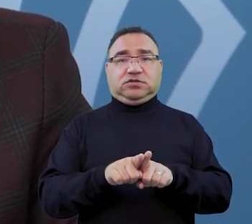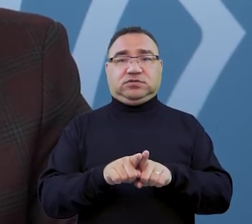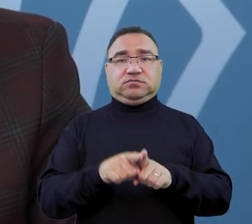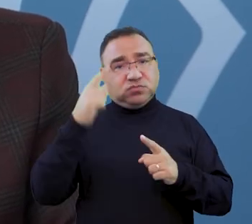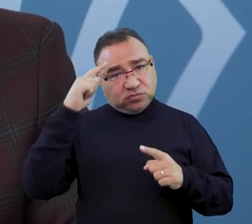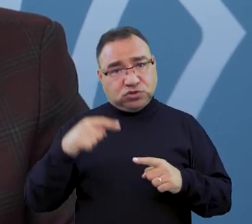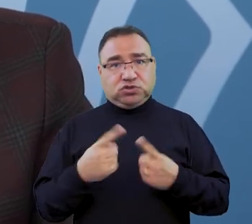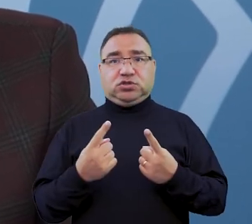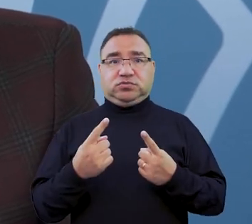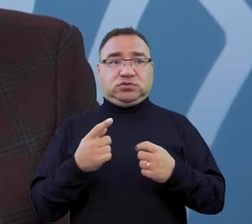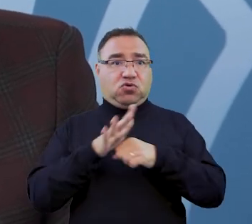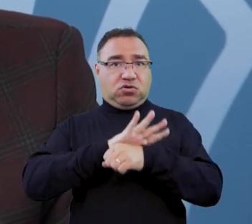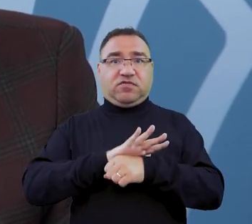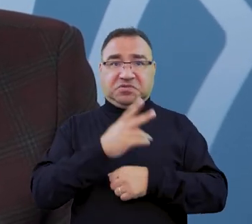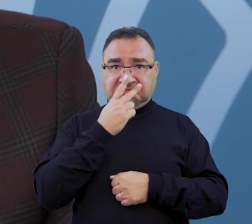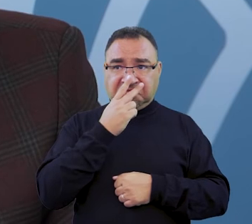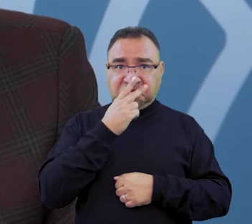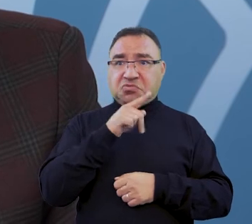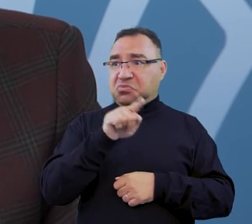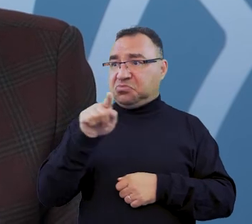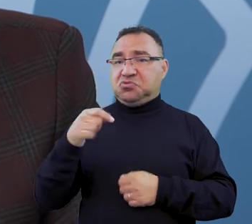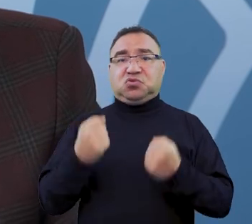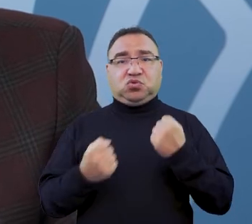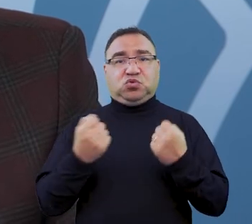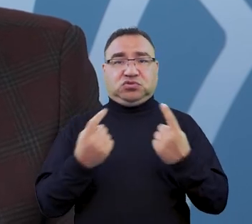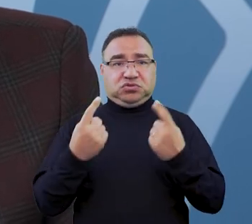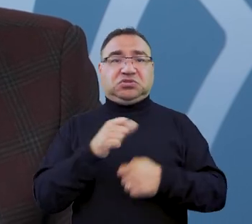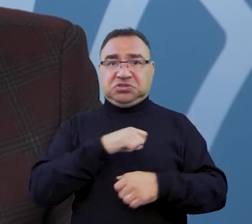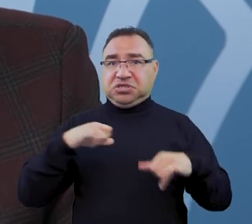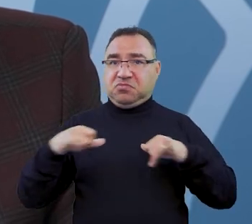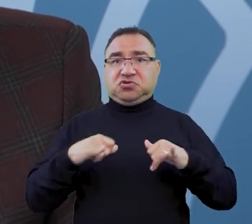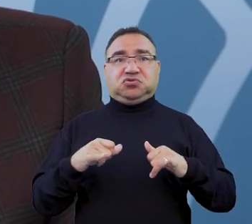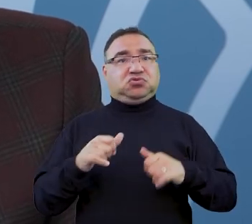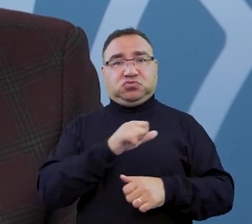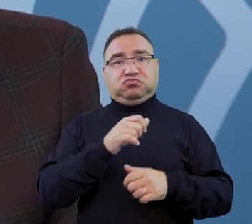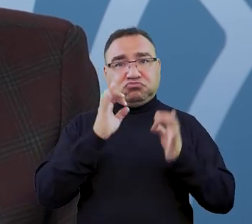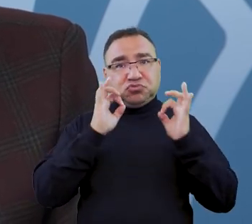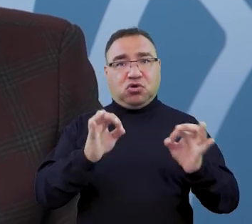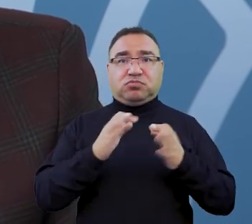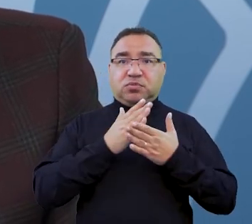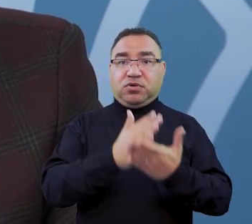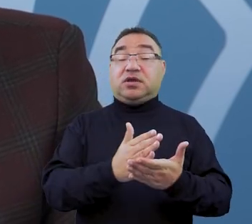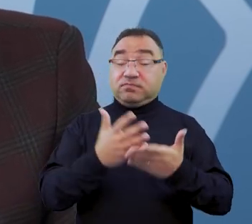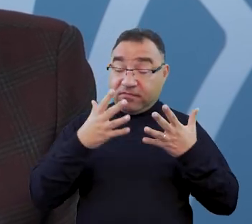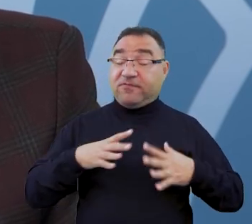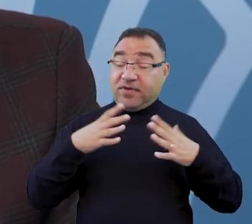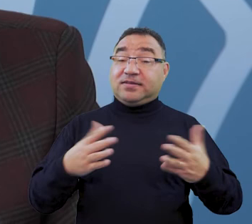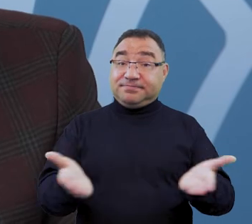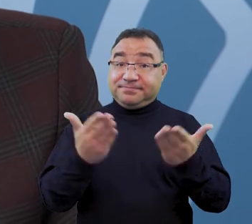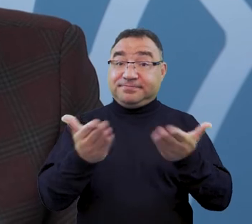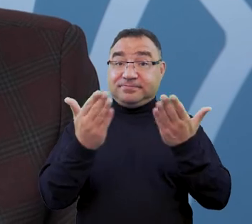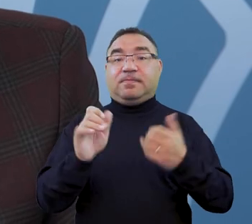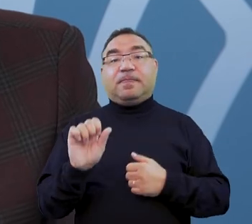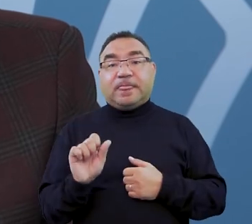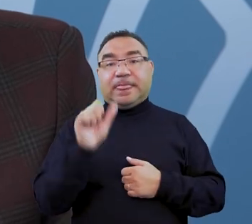Przekonaliśmy się podczas COVID-u, że w wielu trudnych sytuacjach samorząd studencki mógł naprawdę dobrze sobie poradzić, więc zachęcam do tego, żeby w